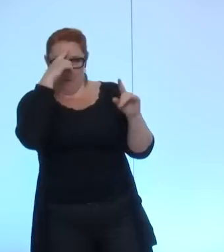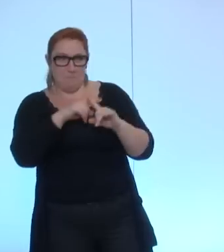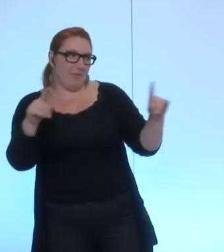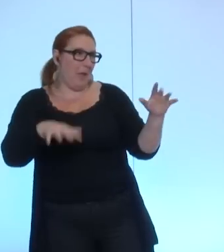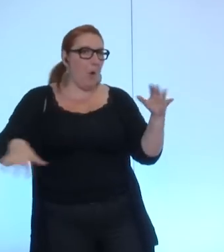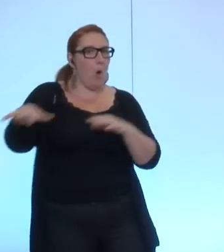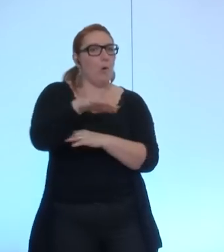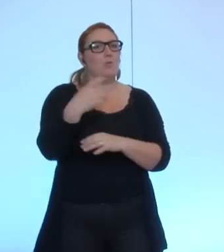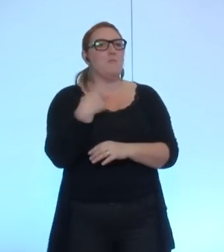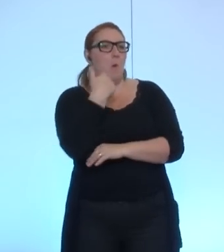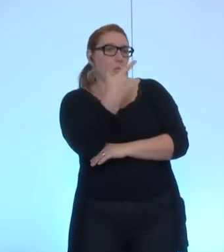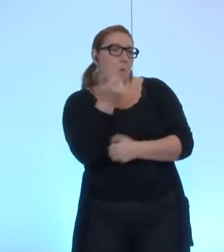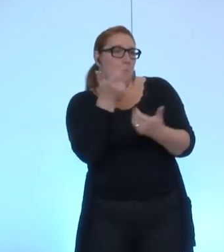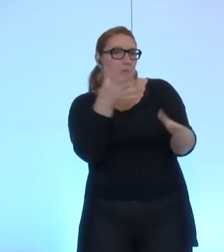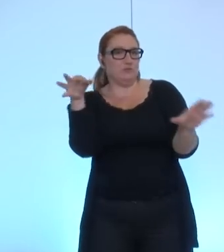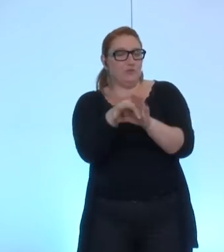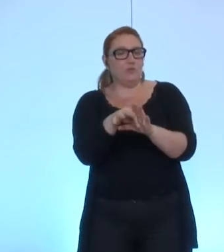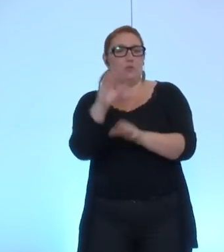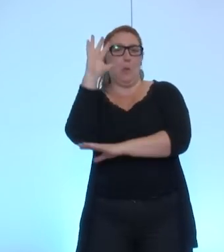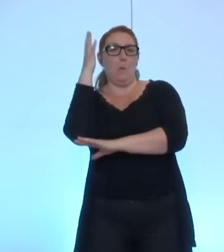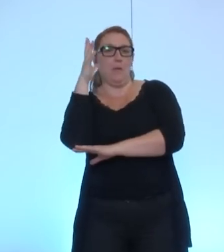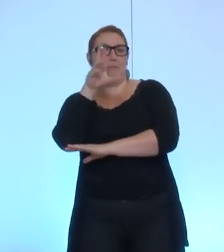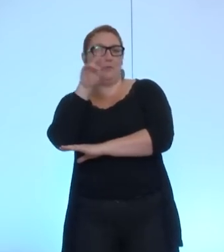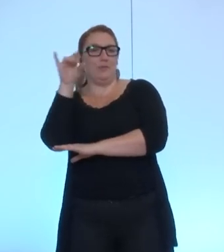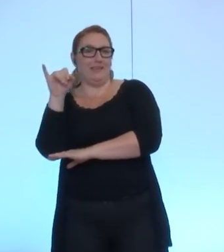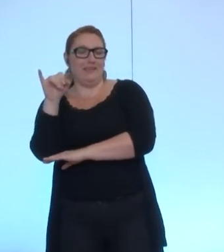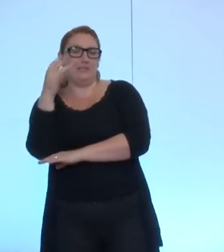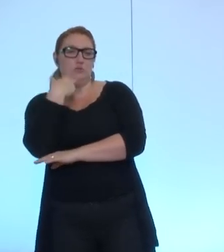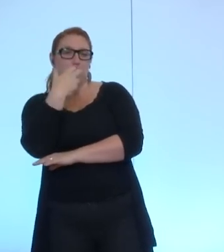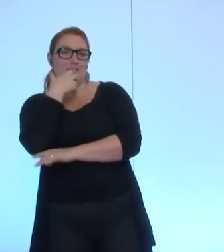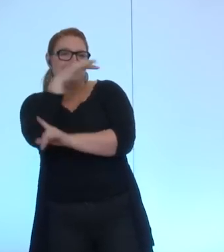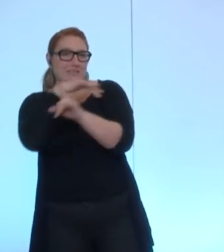2 porté par le groupe UMP-UDI Société Civile